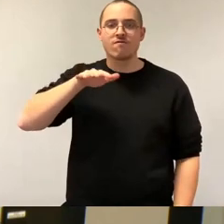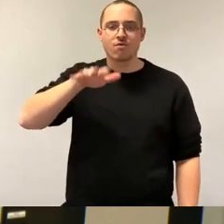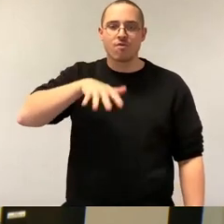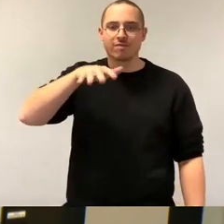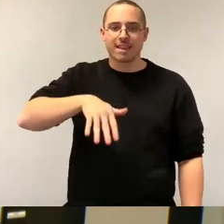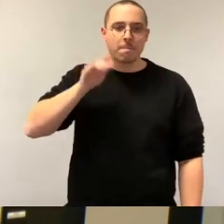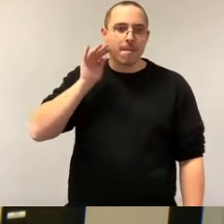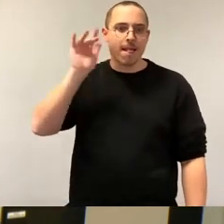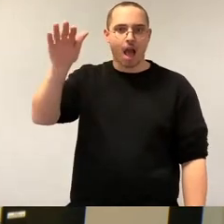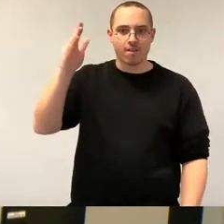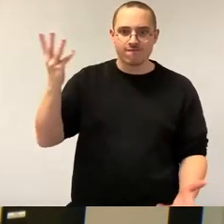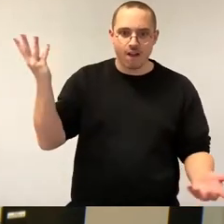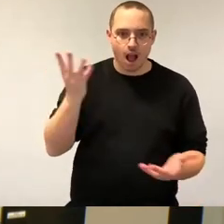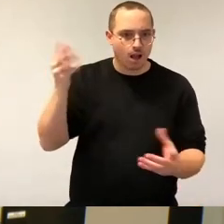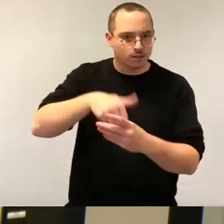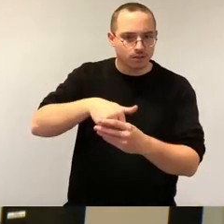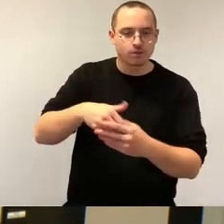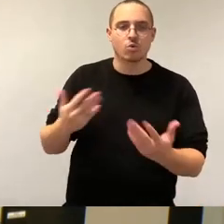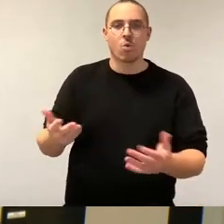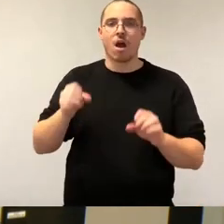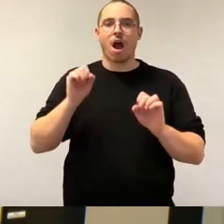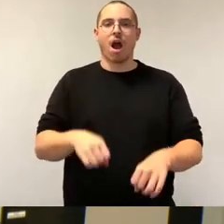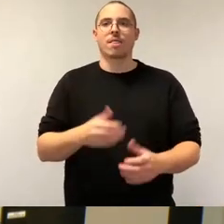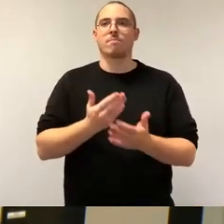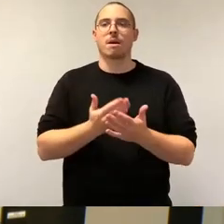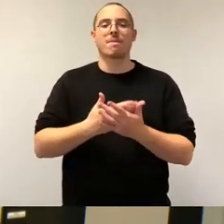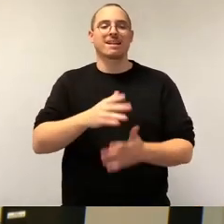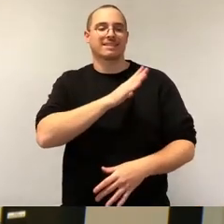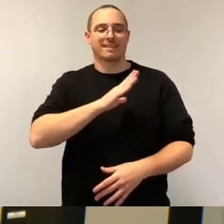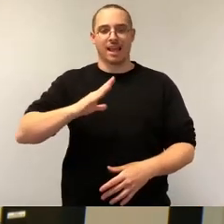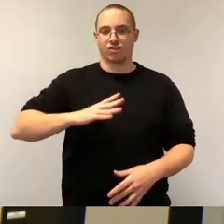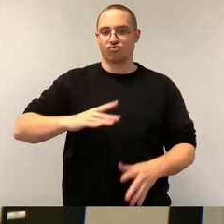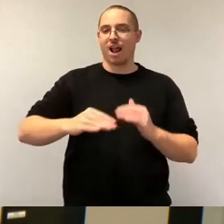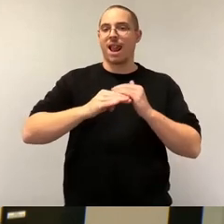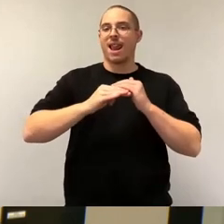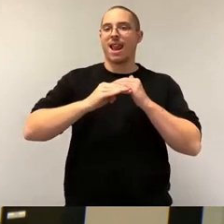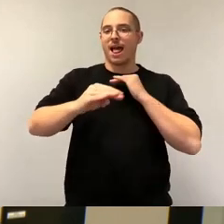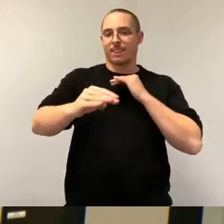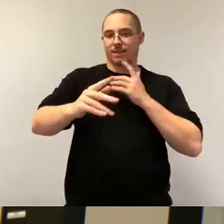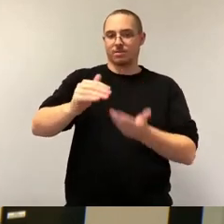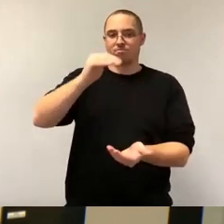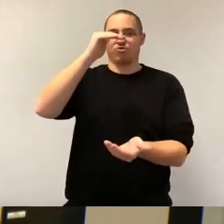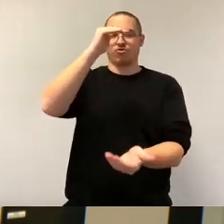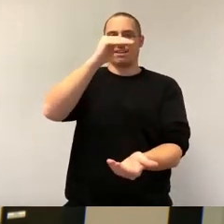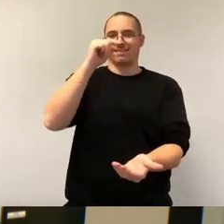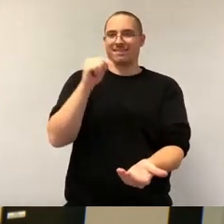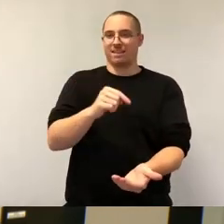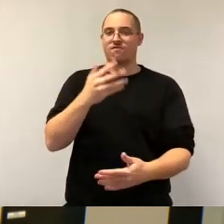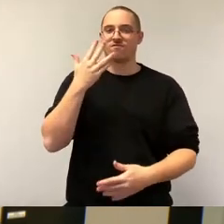von dem kompletten sächsischen Landesetat inne ist. Also es ist unfassbar viel Geld.